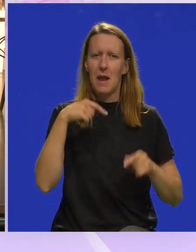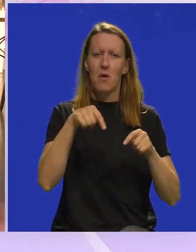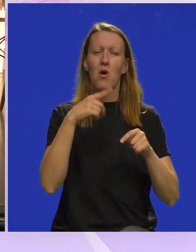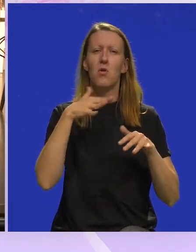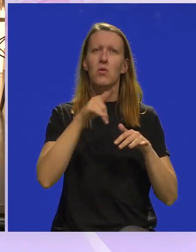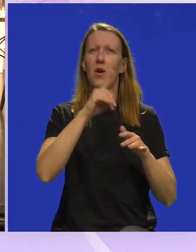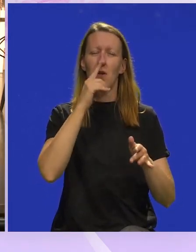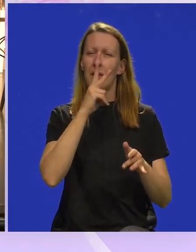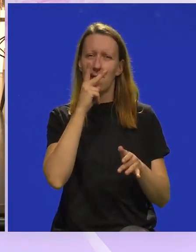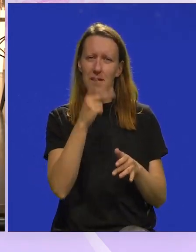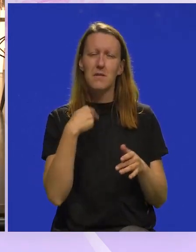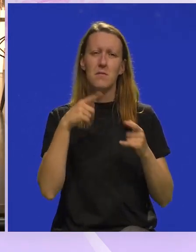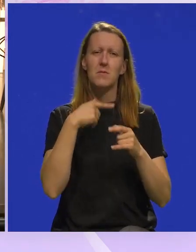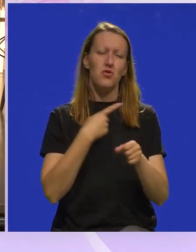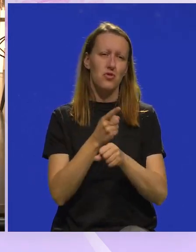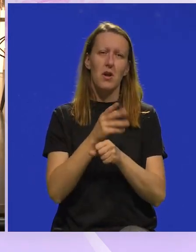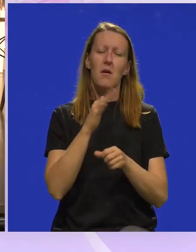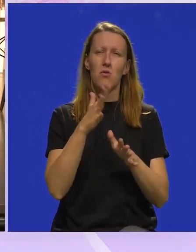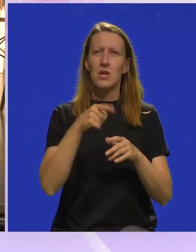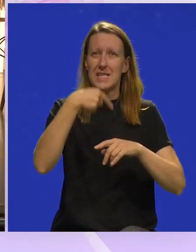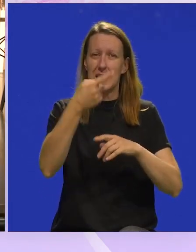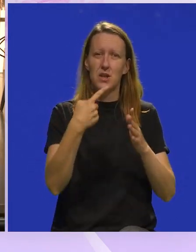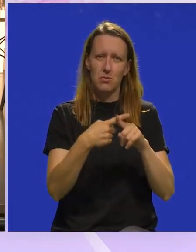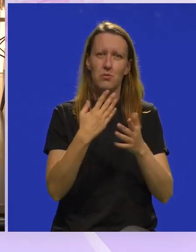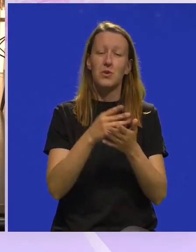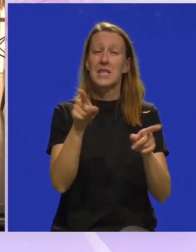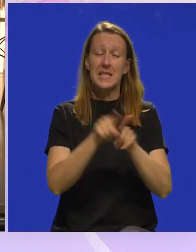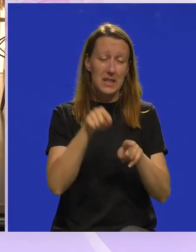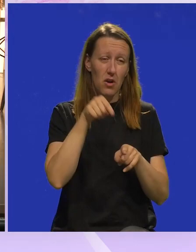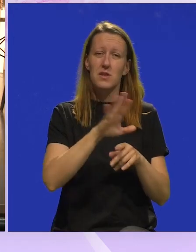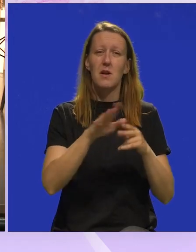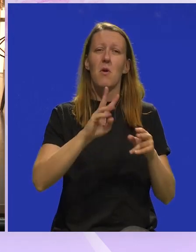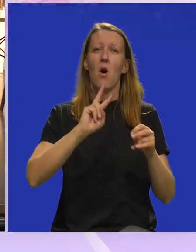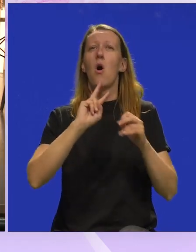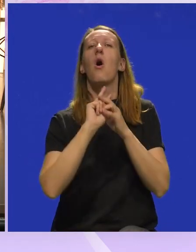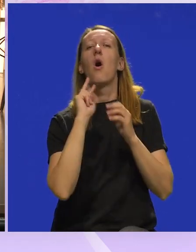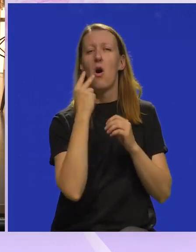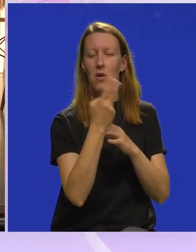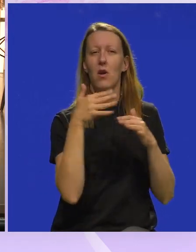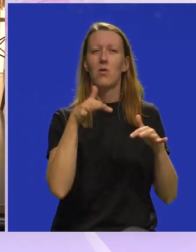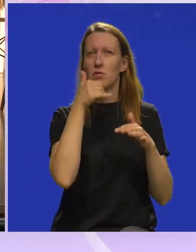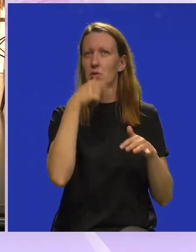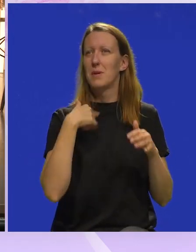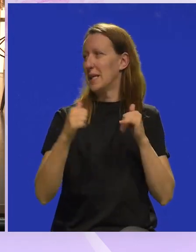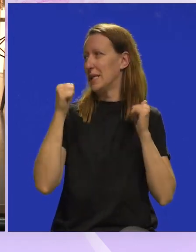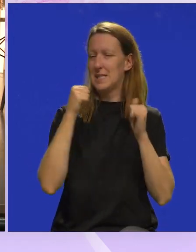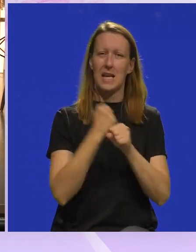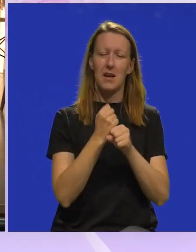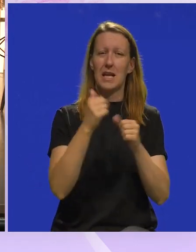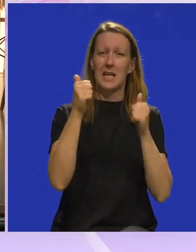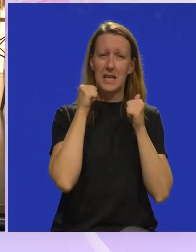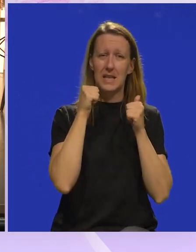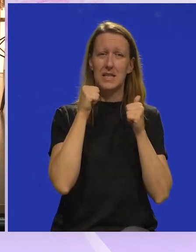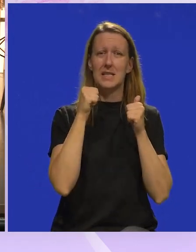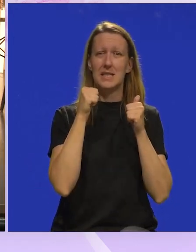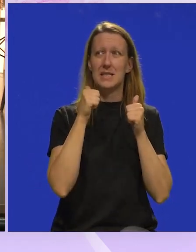a to je onaj dio koji publika ne vidi, pa smo se našalili da možda iduća premijera će biti ova ista predstava, samo okrenuta scenografija da ljudi vide šta mi iza radimo. Jer iza